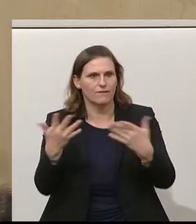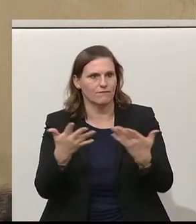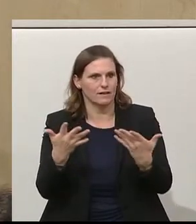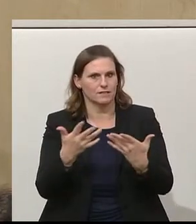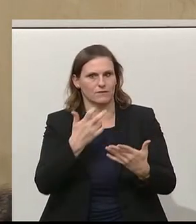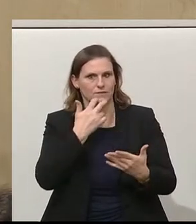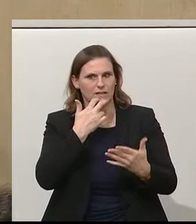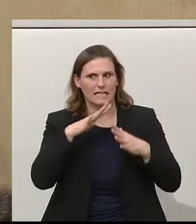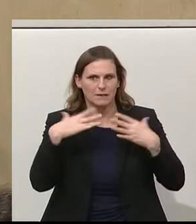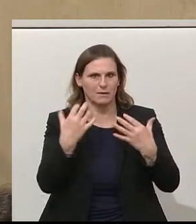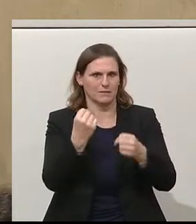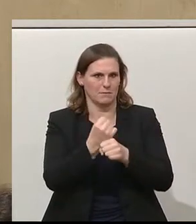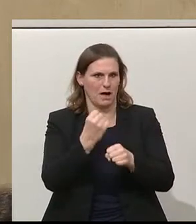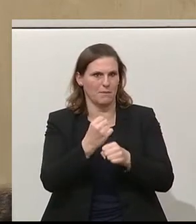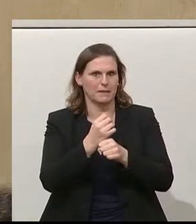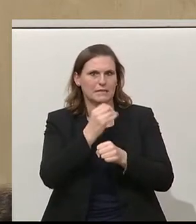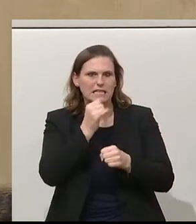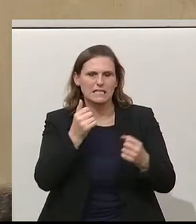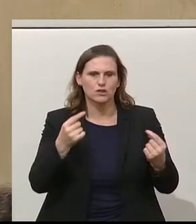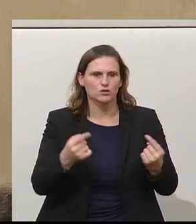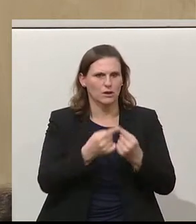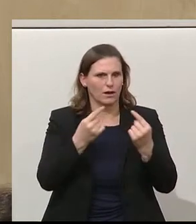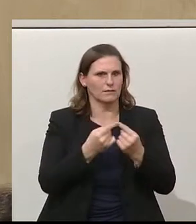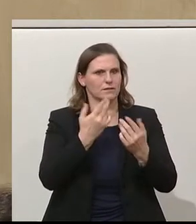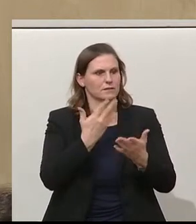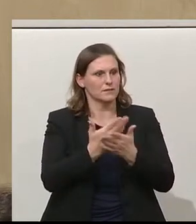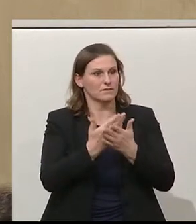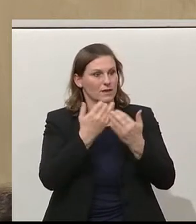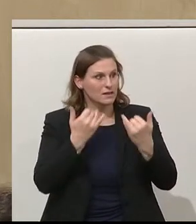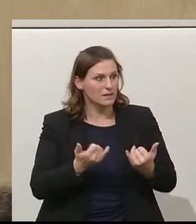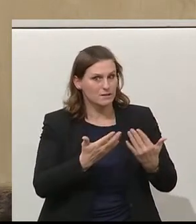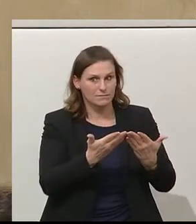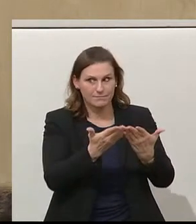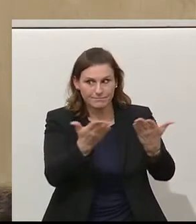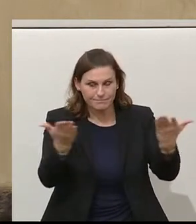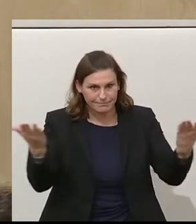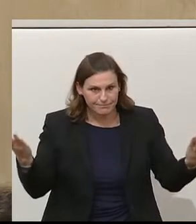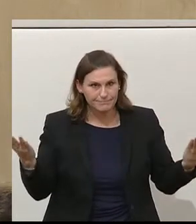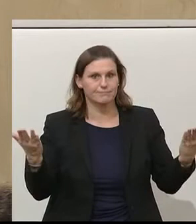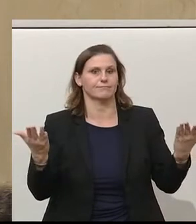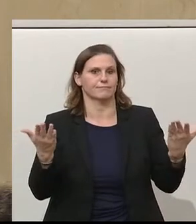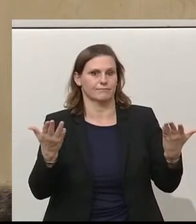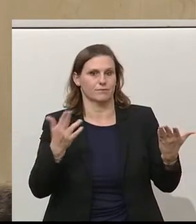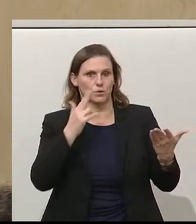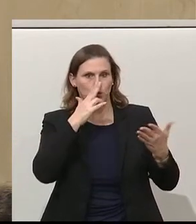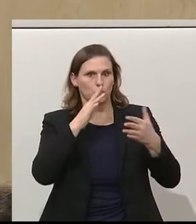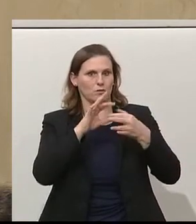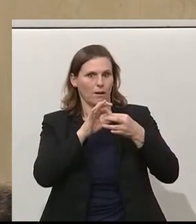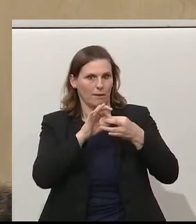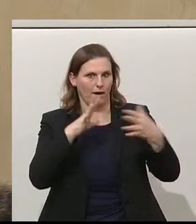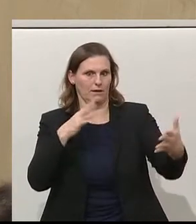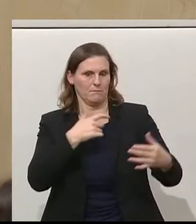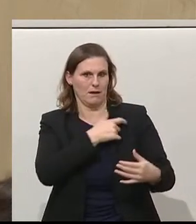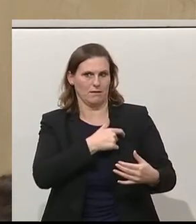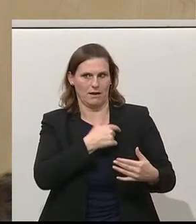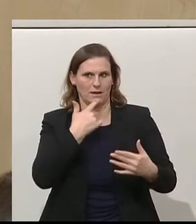gemeinsam zu arbeiten, statt zu streiten. Und deswegen appelliere ich an alle und ich hoffe, dass dieser Appell nicht ungehört verhallt. Ich